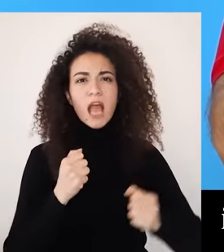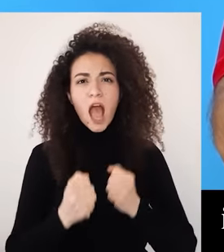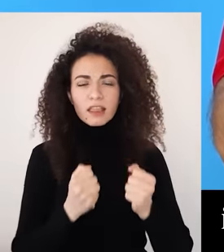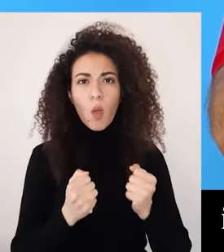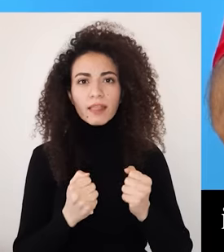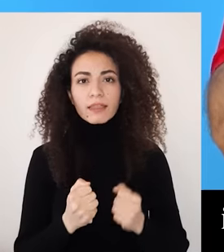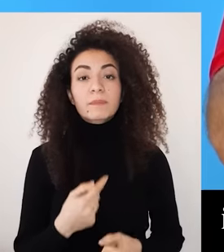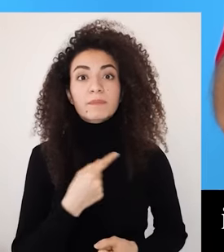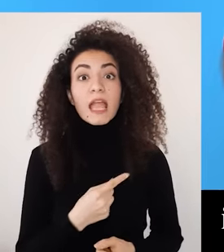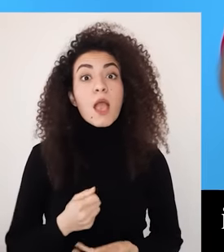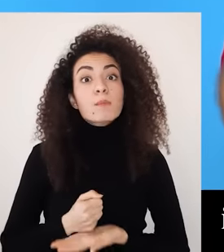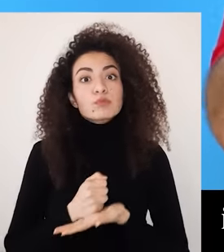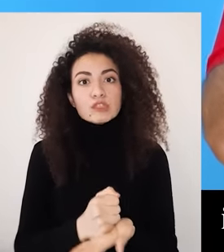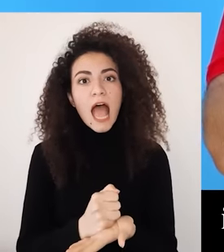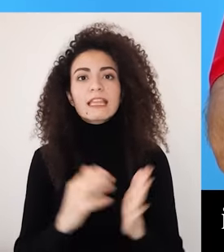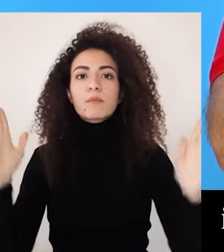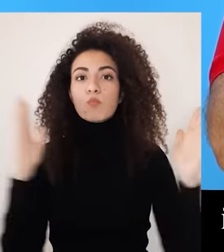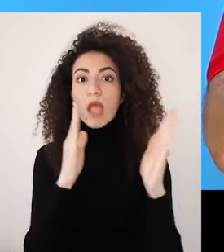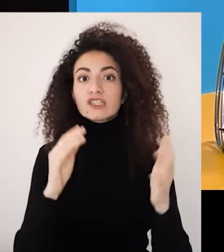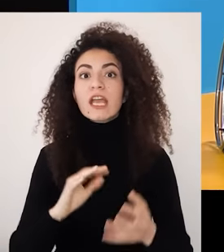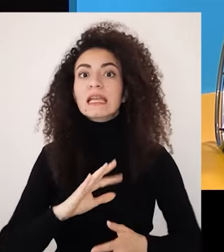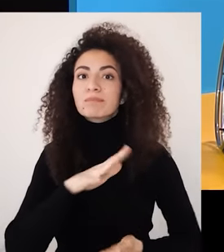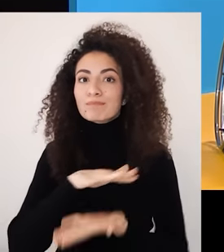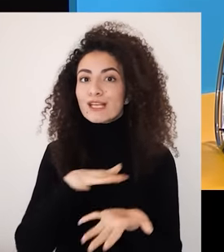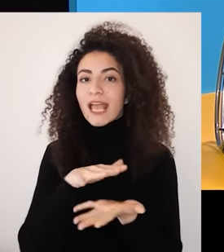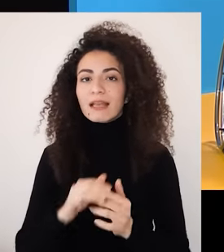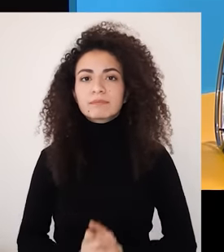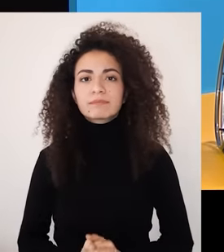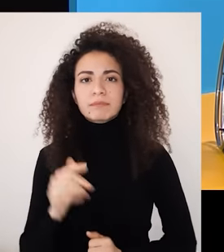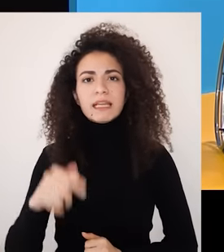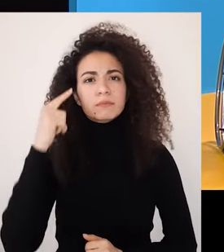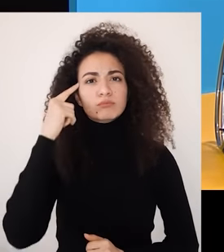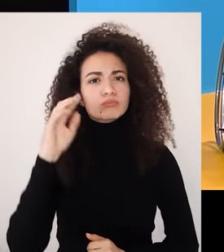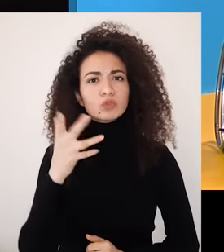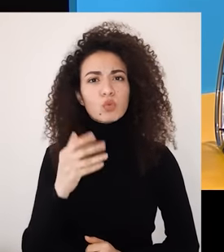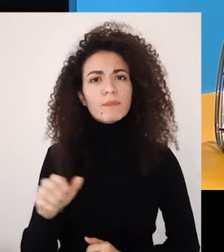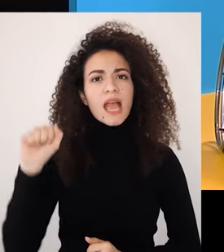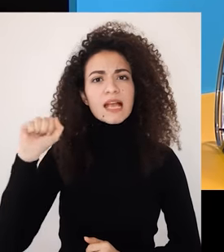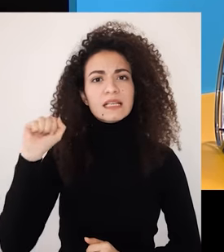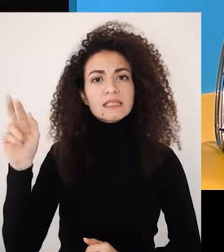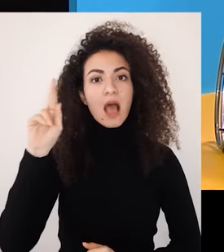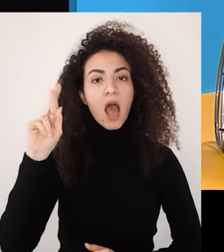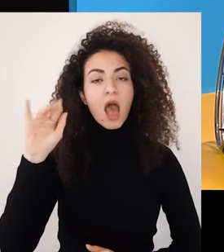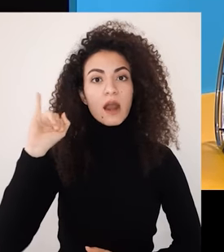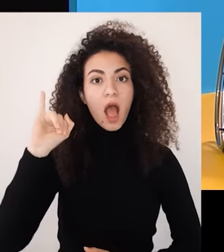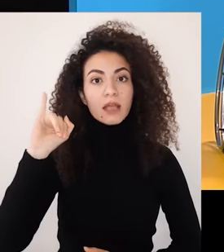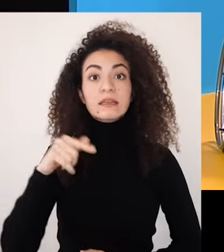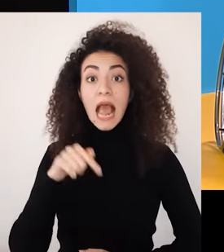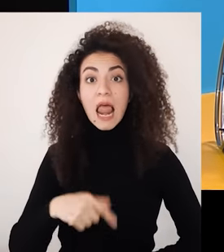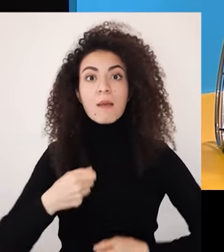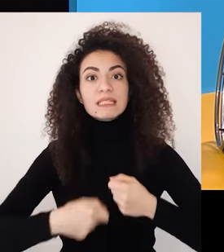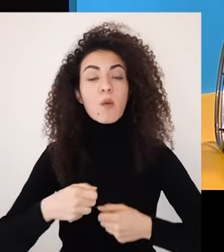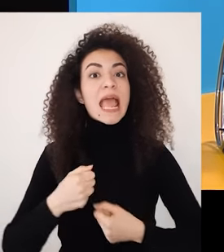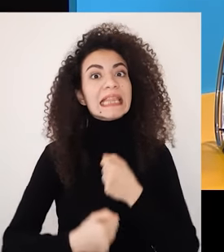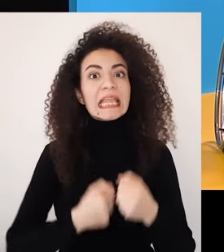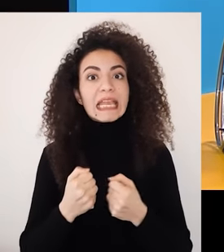عام الحماية بيساعد على مواجهة التحديات أكيد عم تسألوا عن معنى الـ SSRI لهالسبب رح نقوم بتدريب مباشر